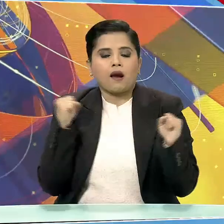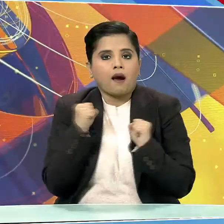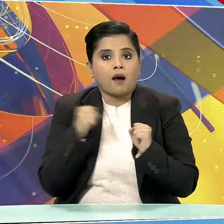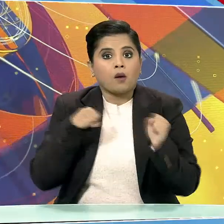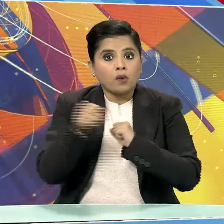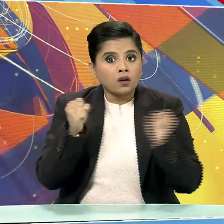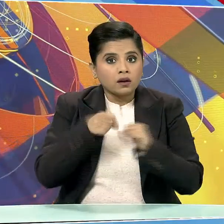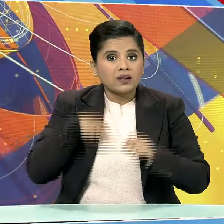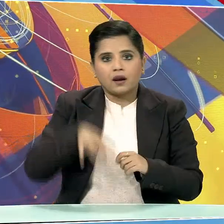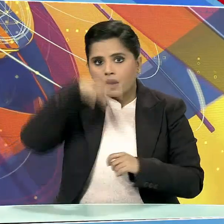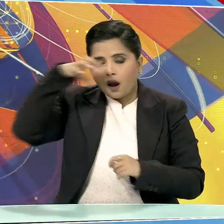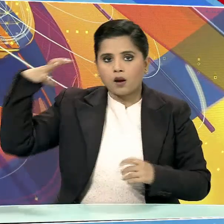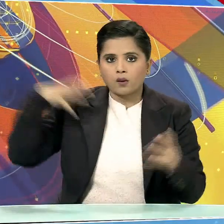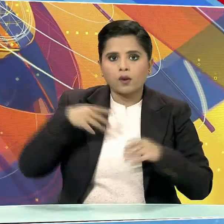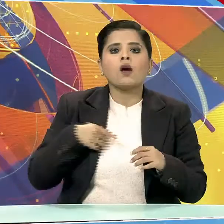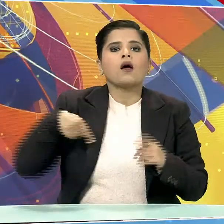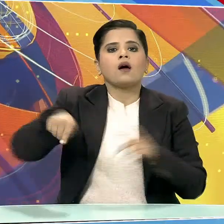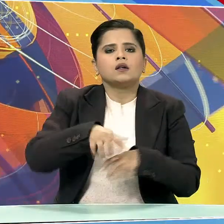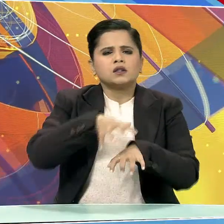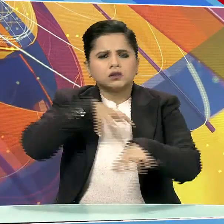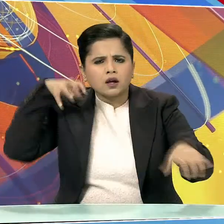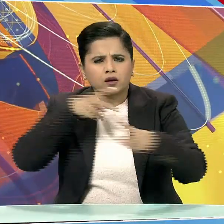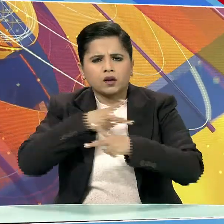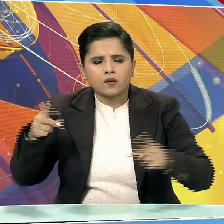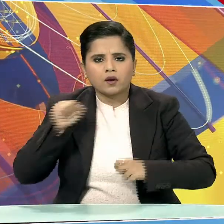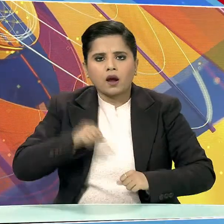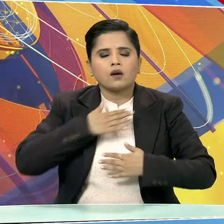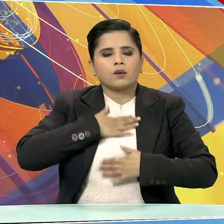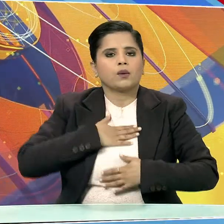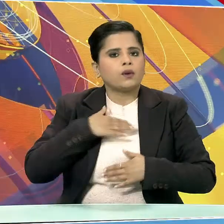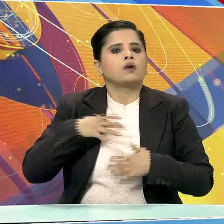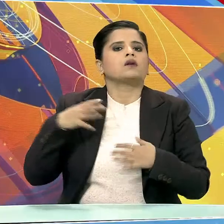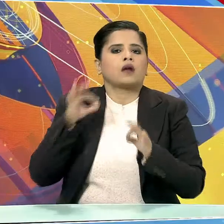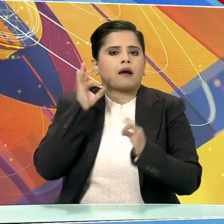के बढ़ते कहर से जानवरों को रहात मिल सकेगी।